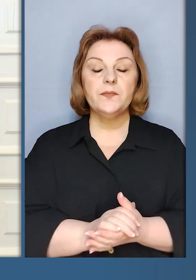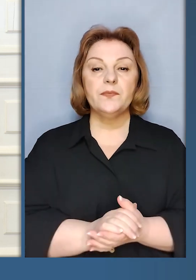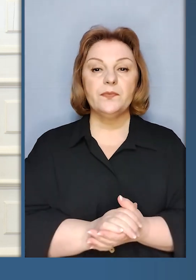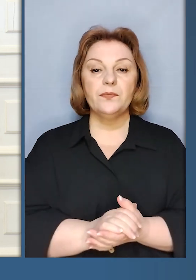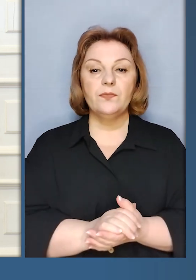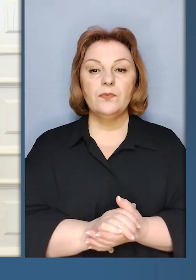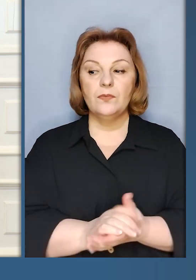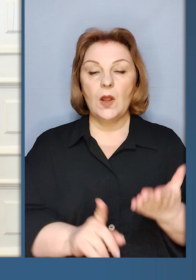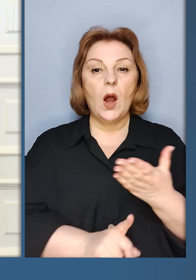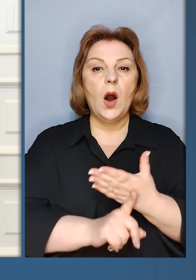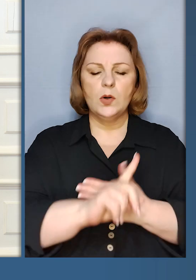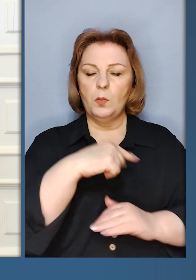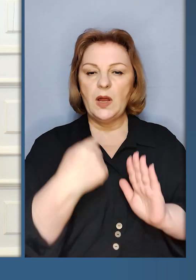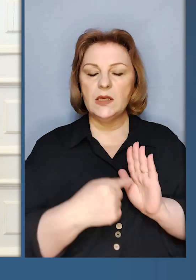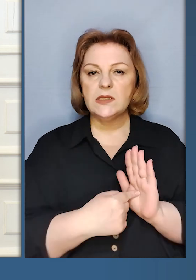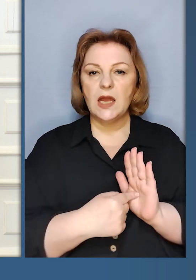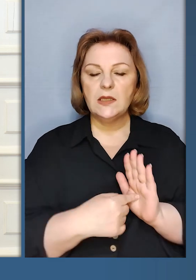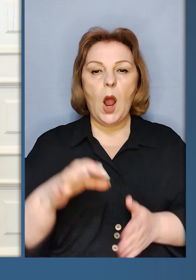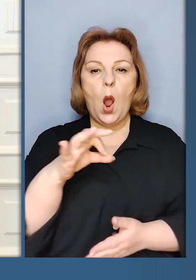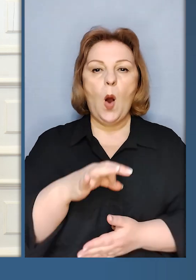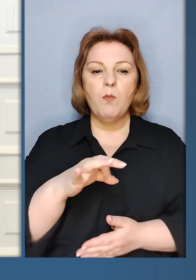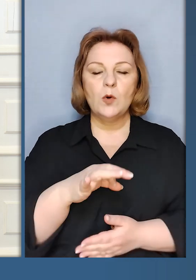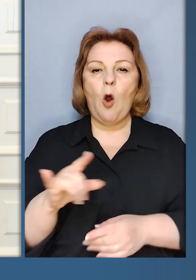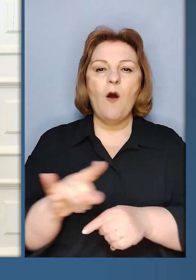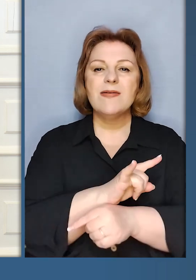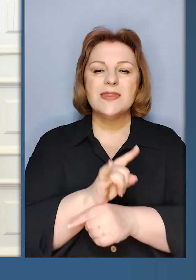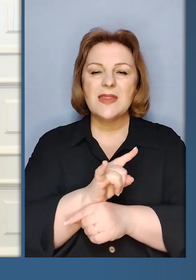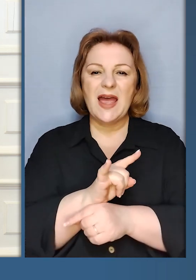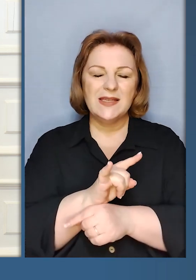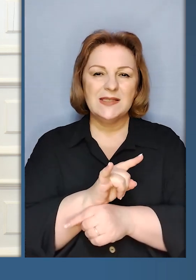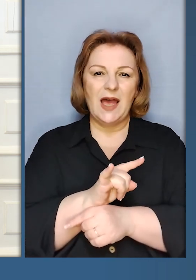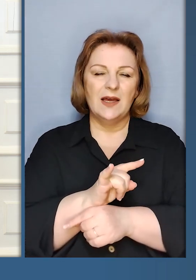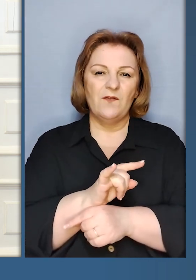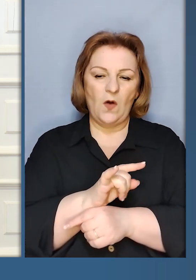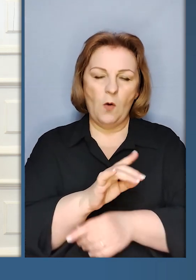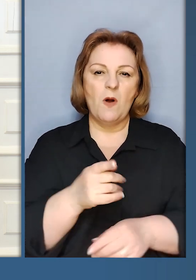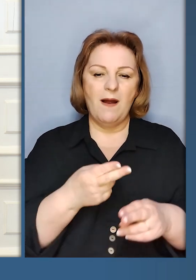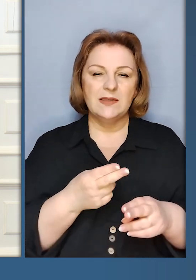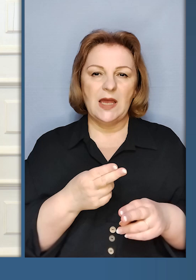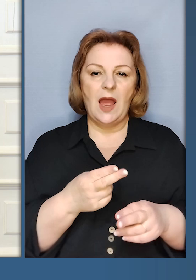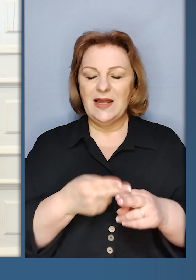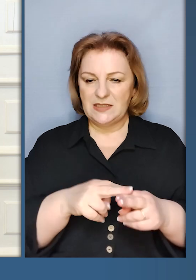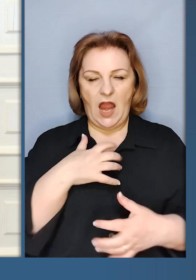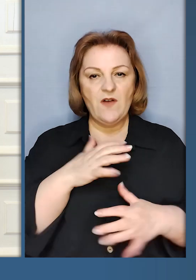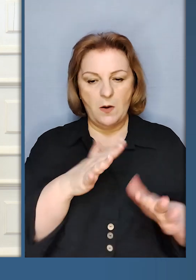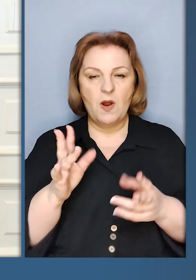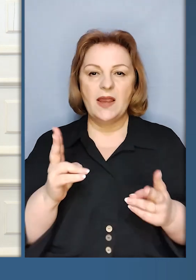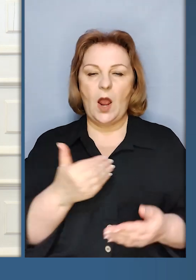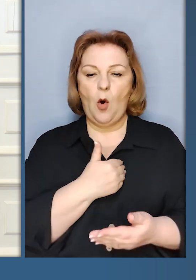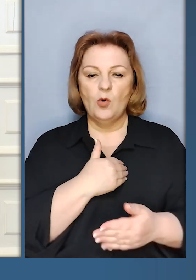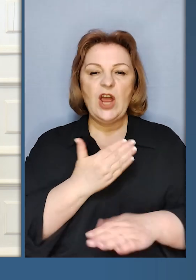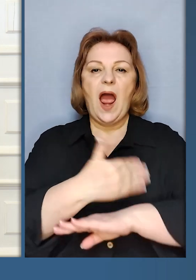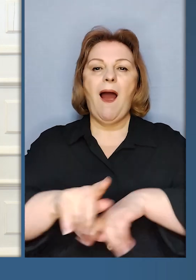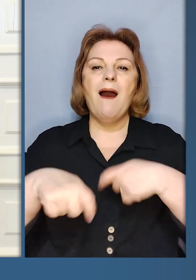Знаєте, ви розпочав своє запитання про дезінформацію. Мені здається, це дуже важливий момент,